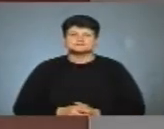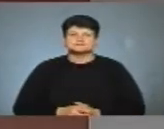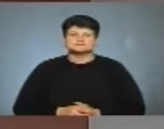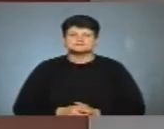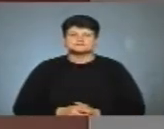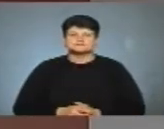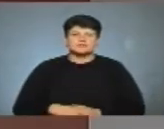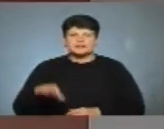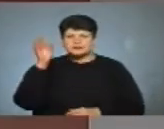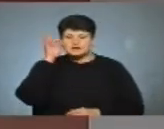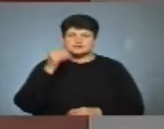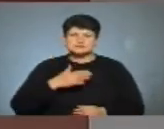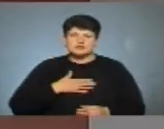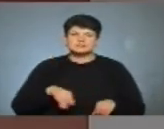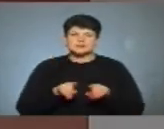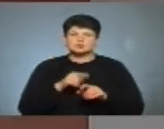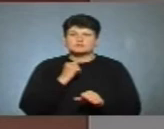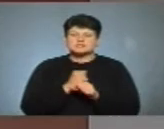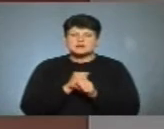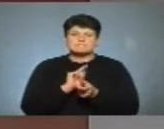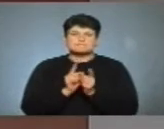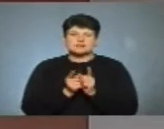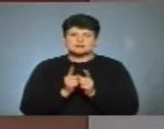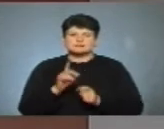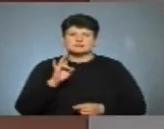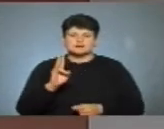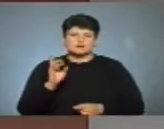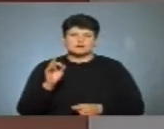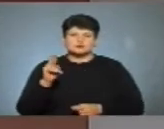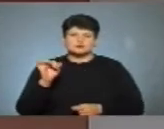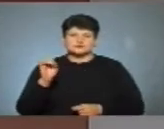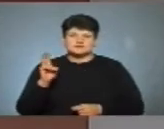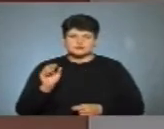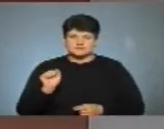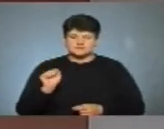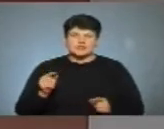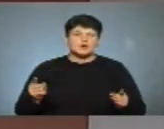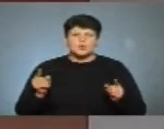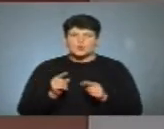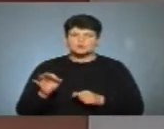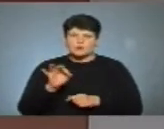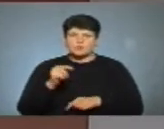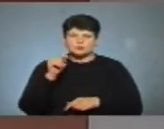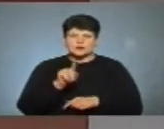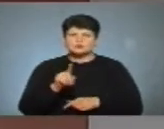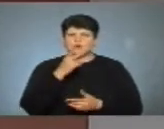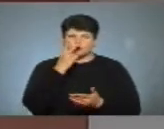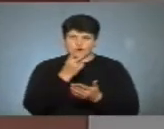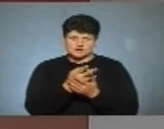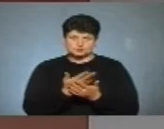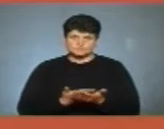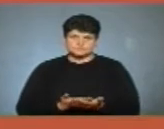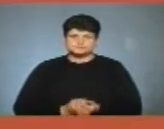Нагадаю, з нами під час ефіру також працює сурдо-перекладачка Надія Куцовська. І коротко про те, що покажемо, дивіться.